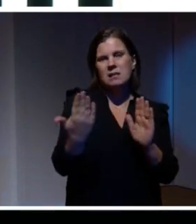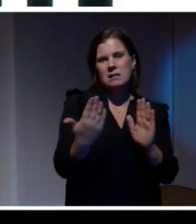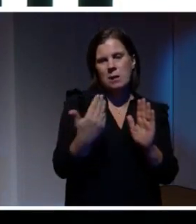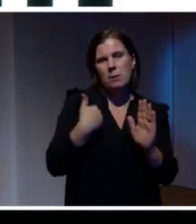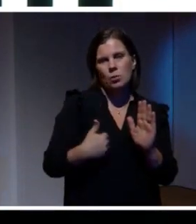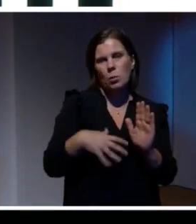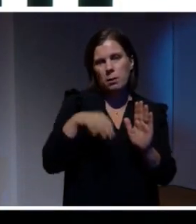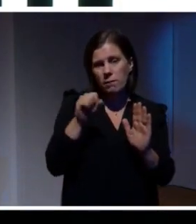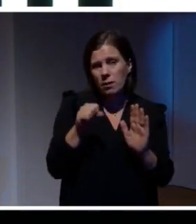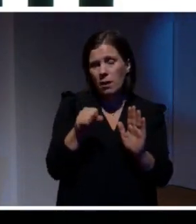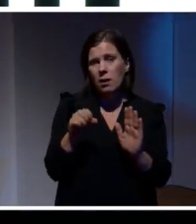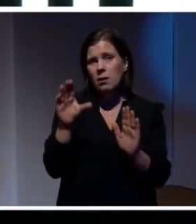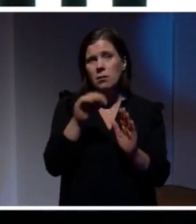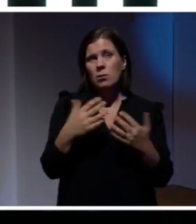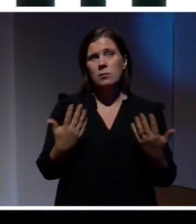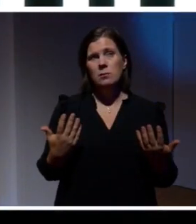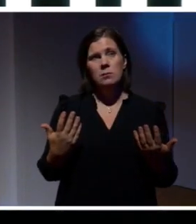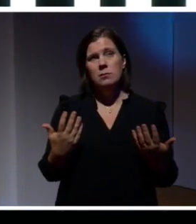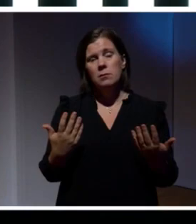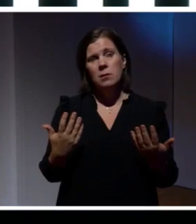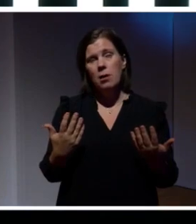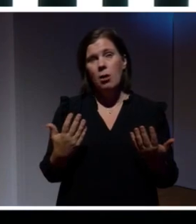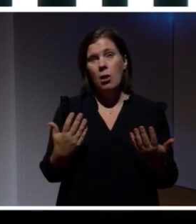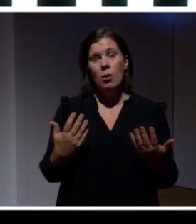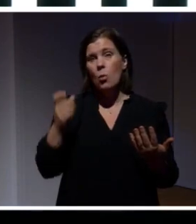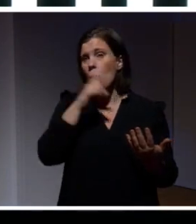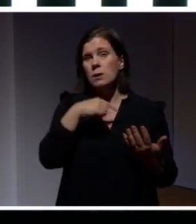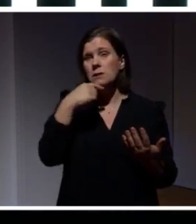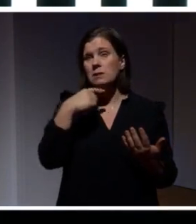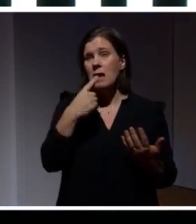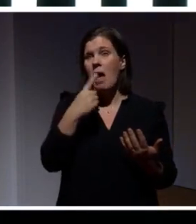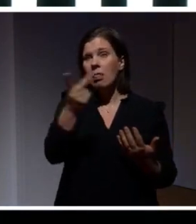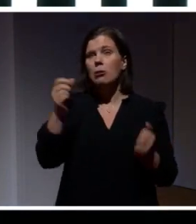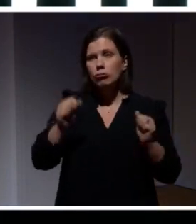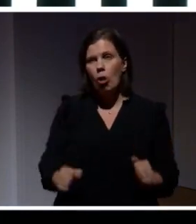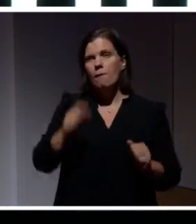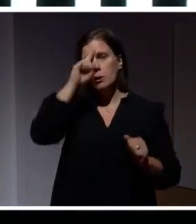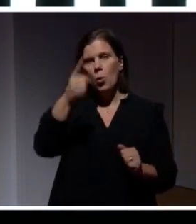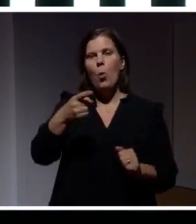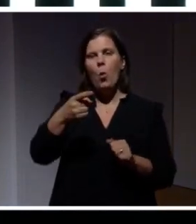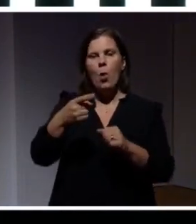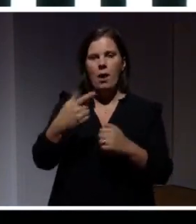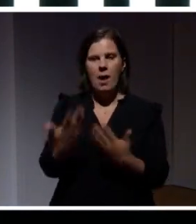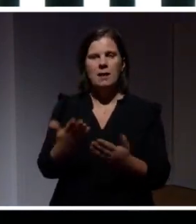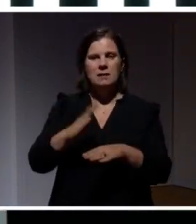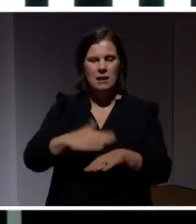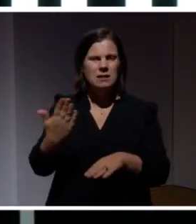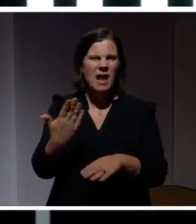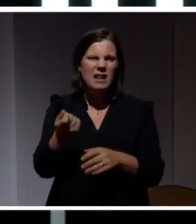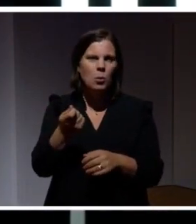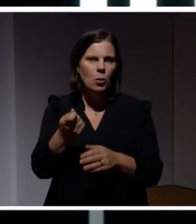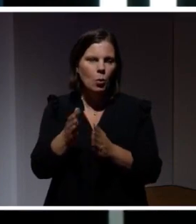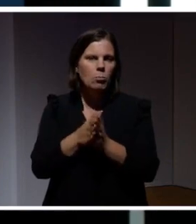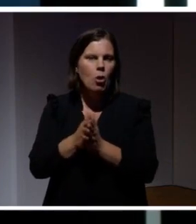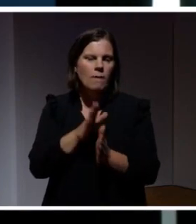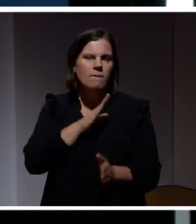rådighet över att få andra att betrakta den informationen som känslig. Så det finns utmaningar även med